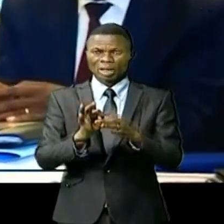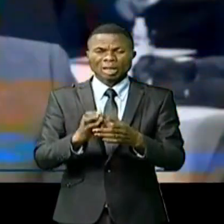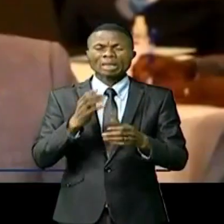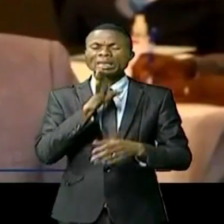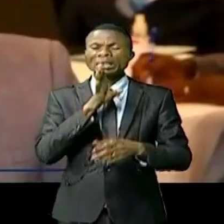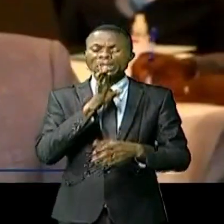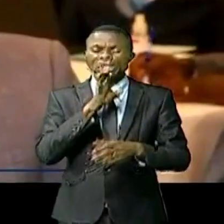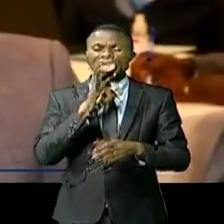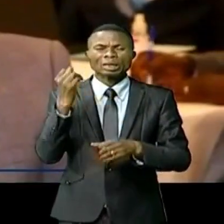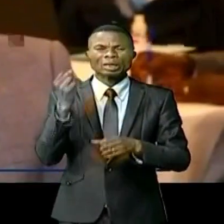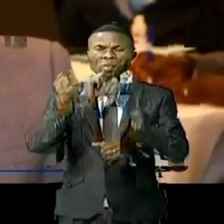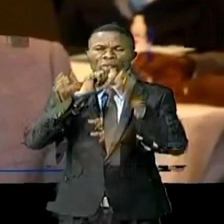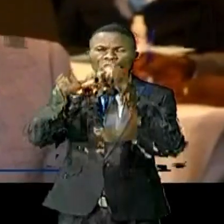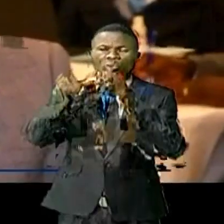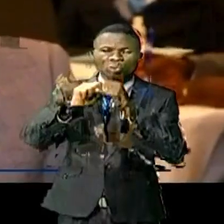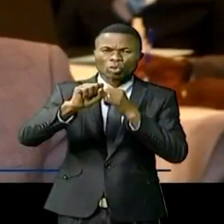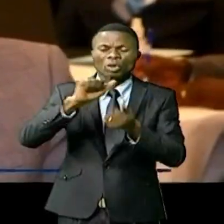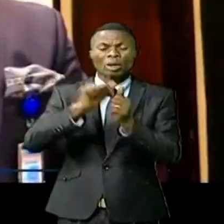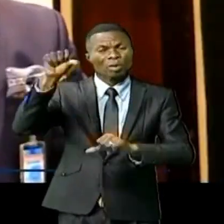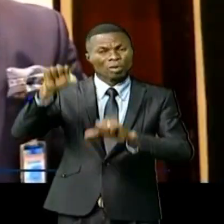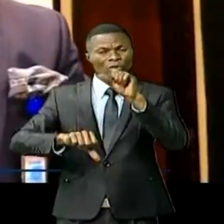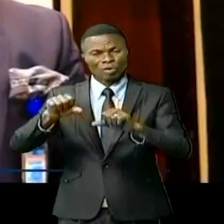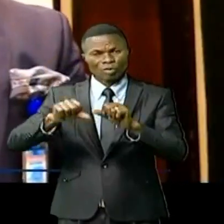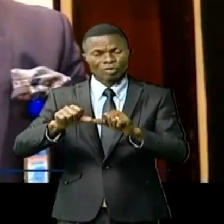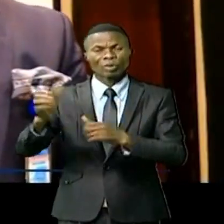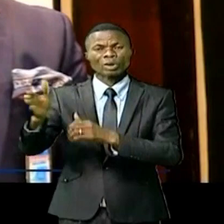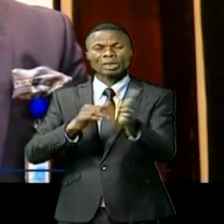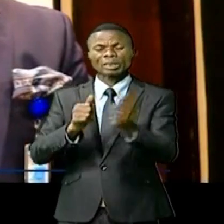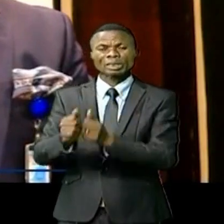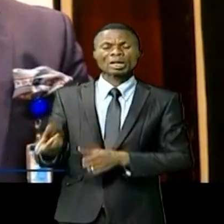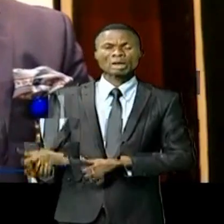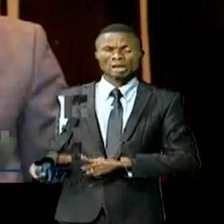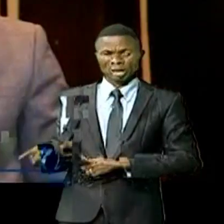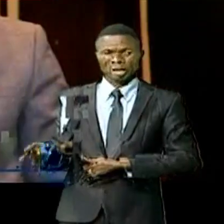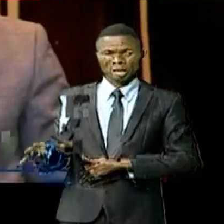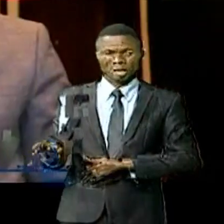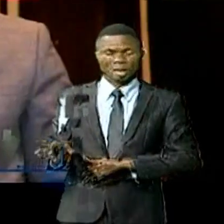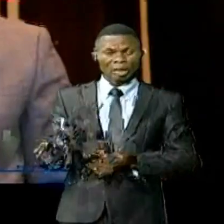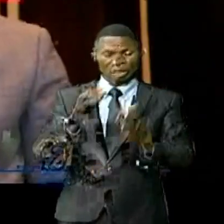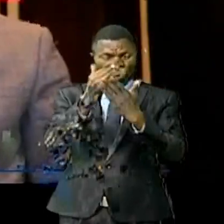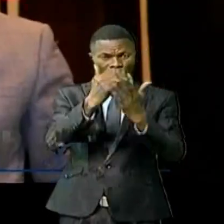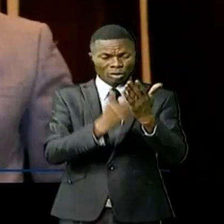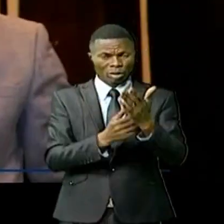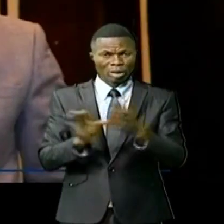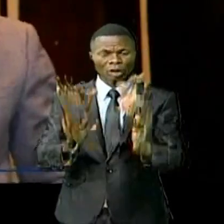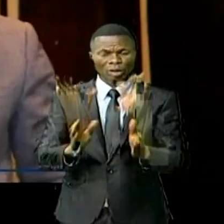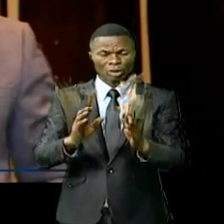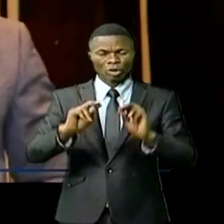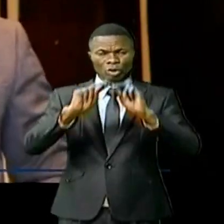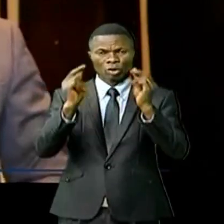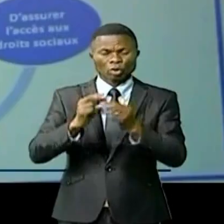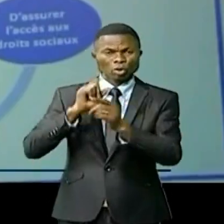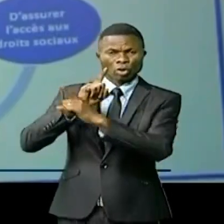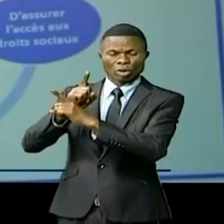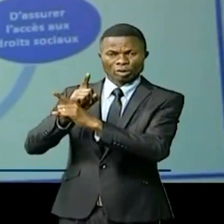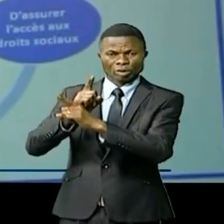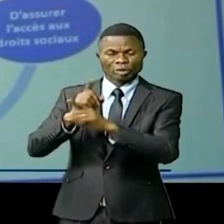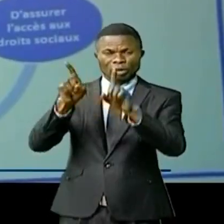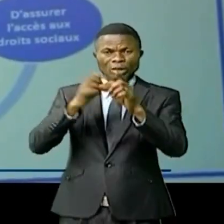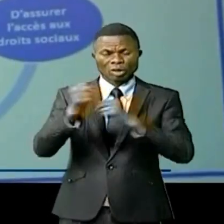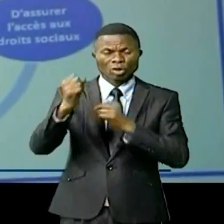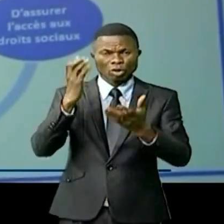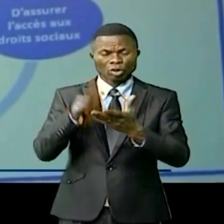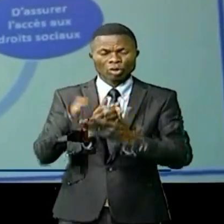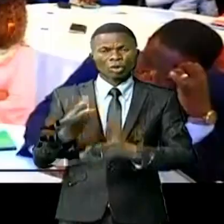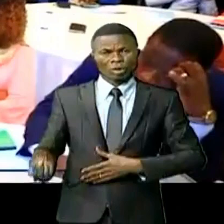heures pour sensibiliser sur les effets néfastes et dévastateurs de la corruption. Parmi eux, le coordonnateur de l'Agence de prévention et des luttes